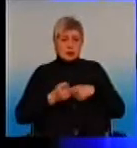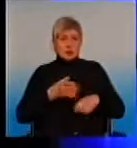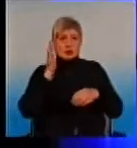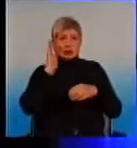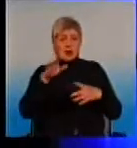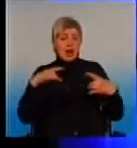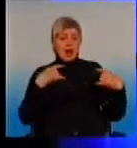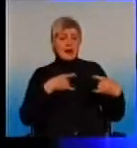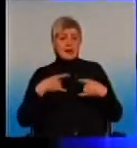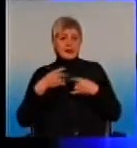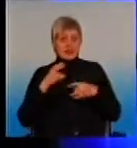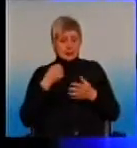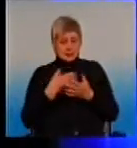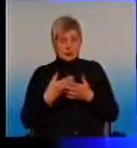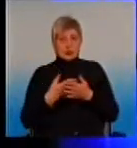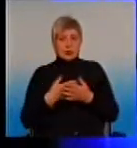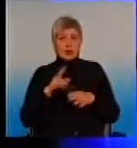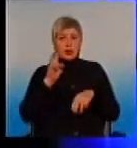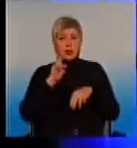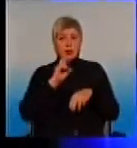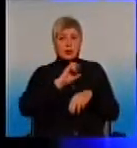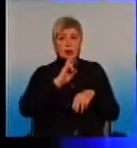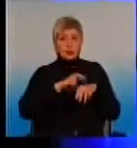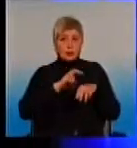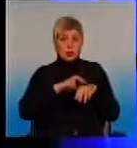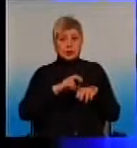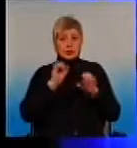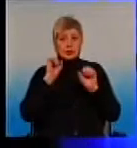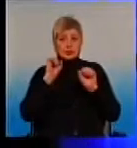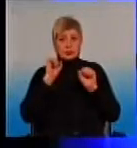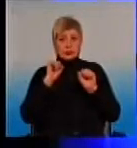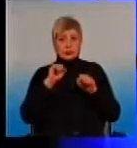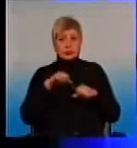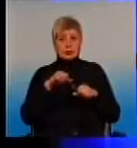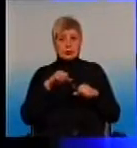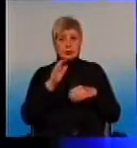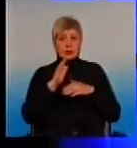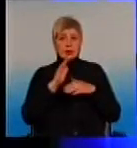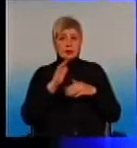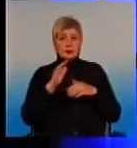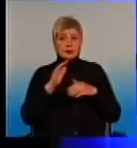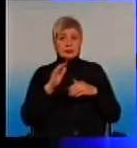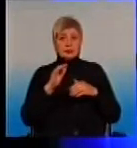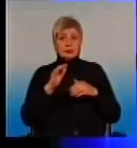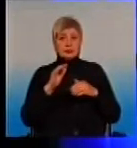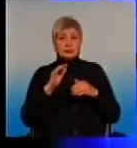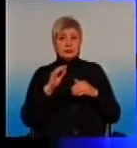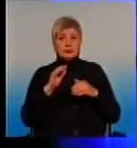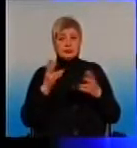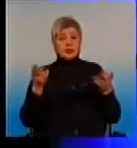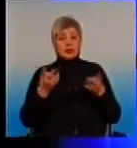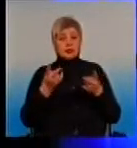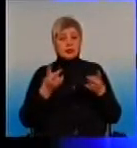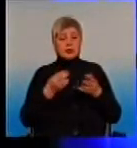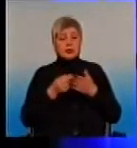і назначили лічення. Т.е. доктор може, ну, руки, да, вот, голова, саме головне, що у нього є з інструментів. Т.е. надо